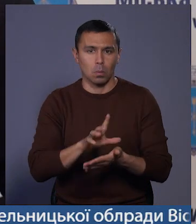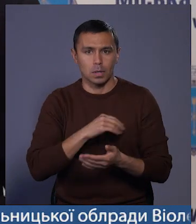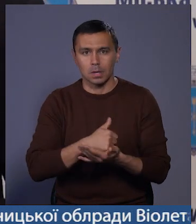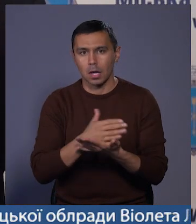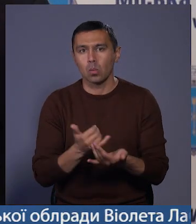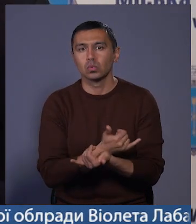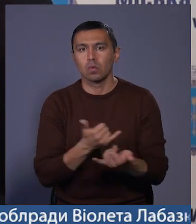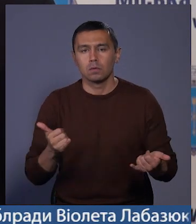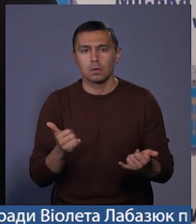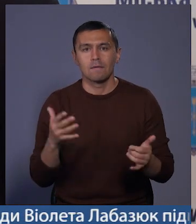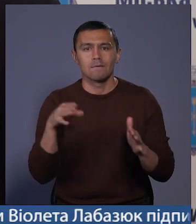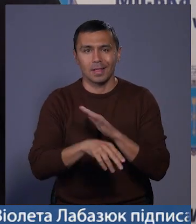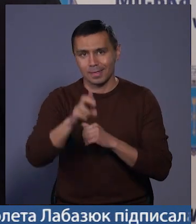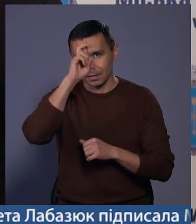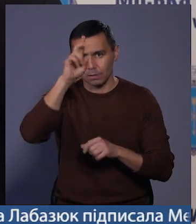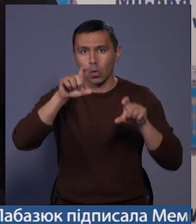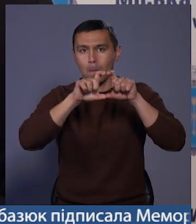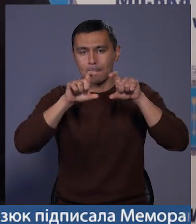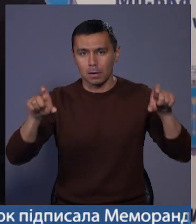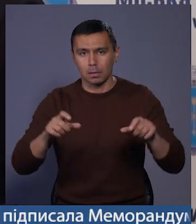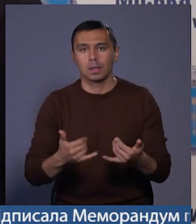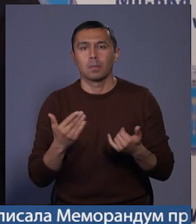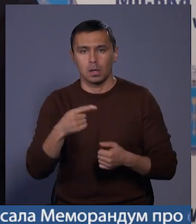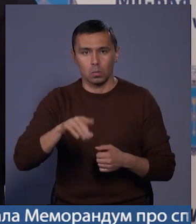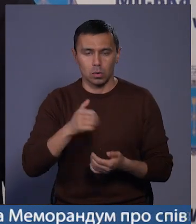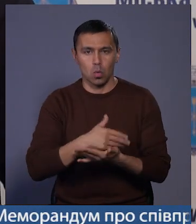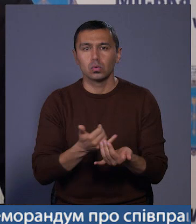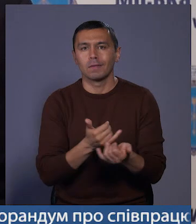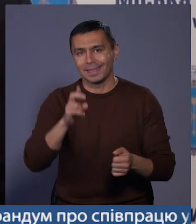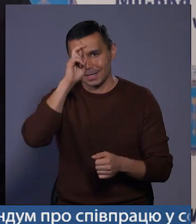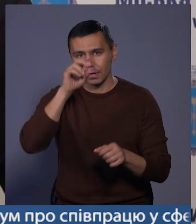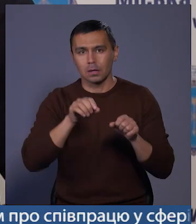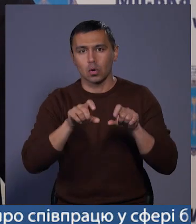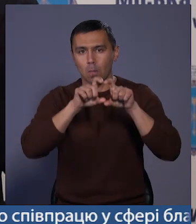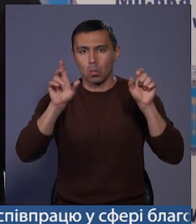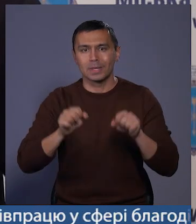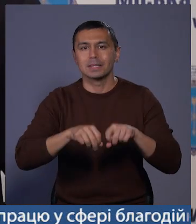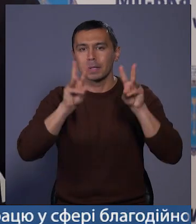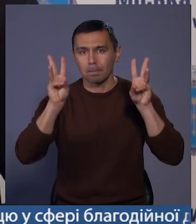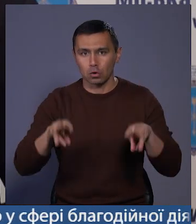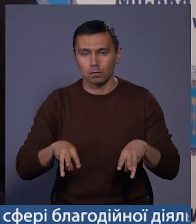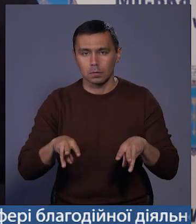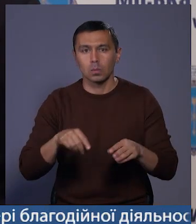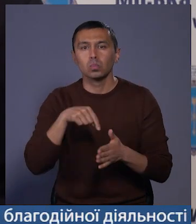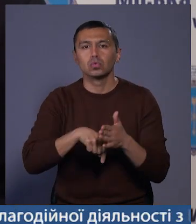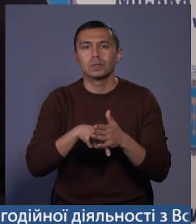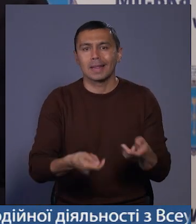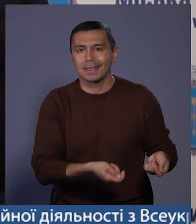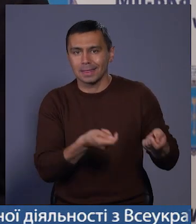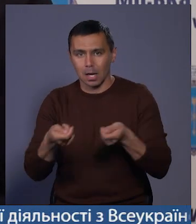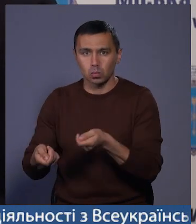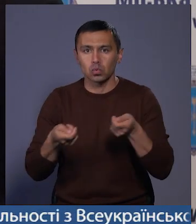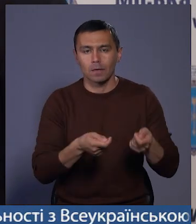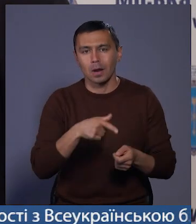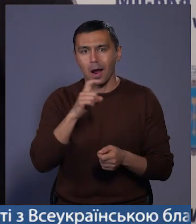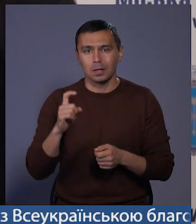обслуговуваній в державної компанії. Тепер їх буде обслуговувати державна компанія, буде забезпечувати, по суті, транспортування